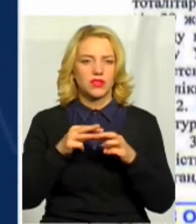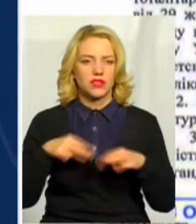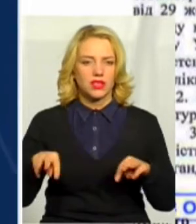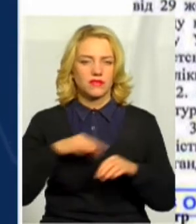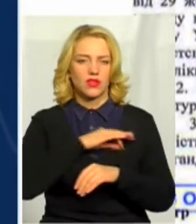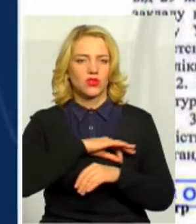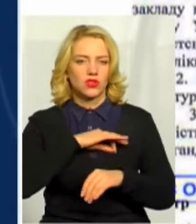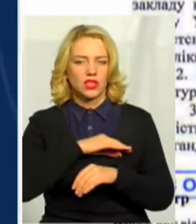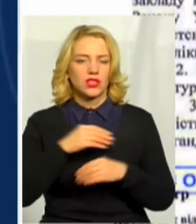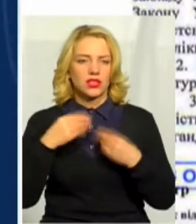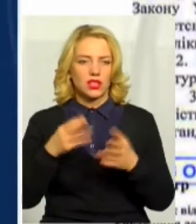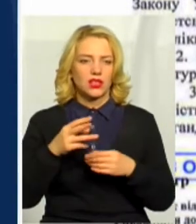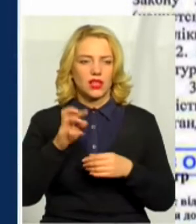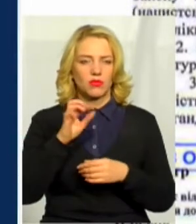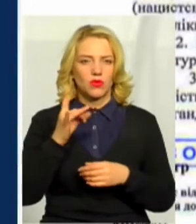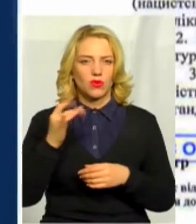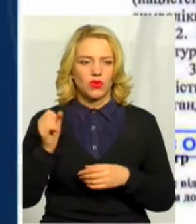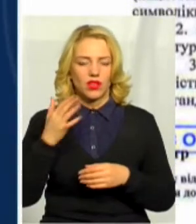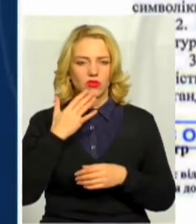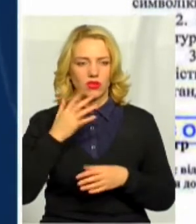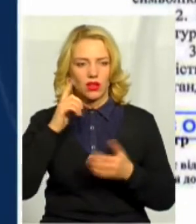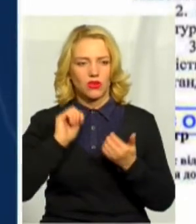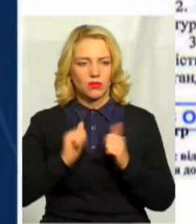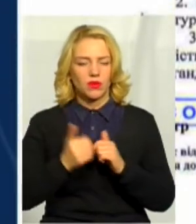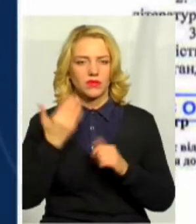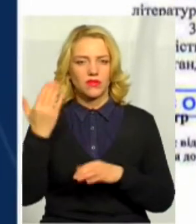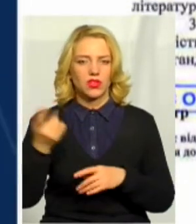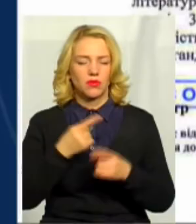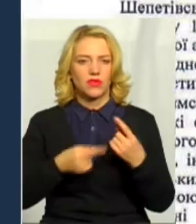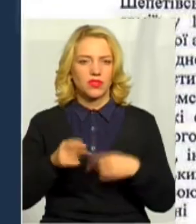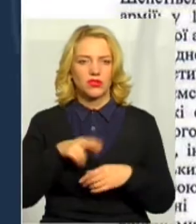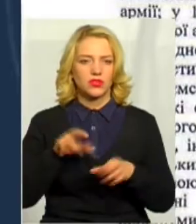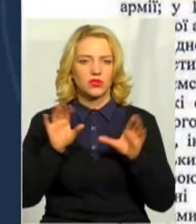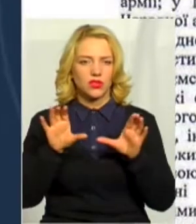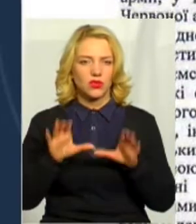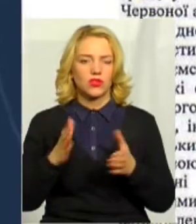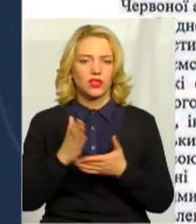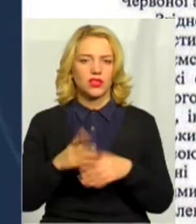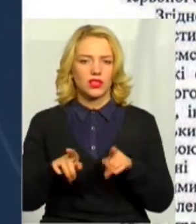Інститут національної пам'яті. Вони повертається до закону, так що є такий закон,